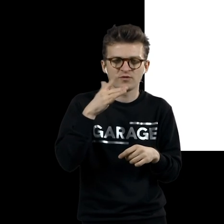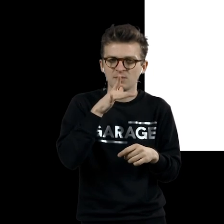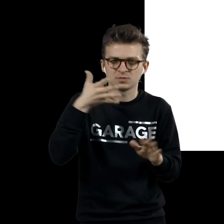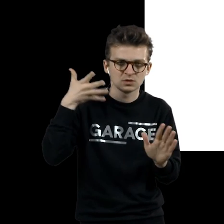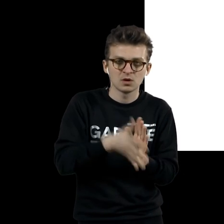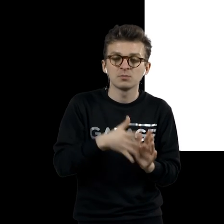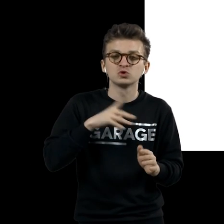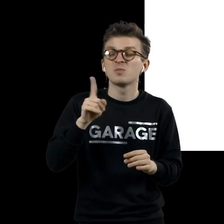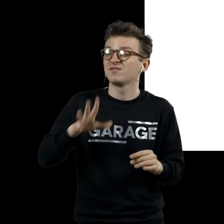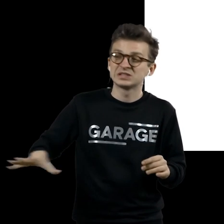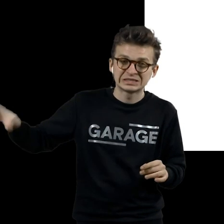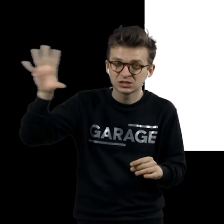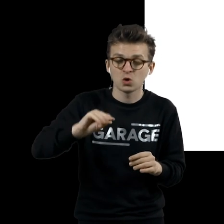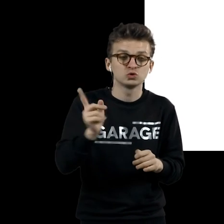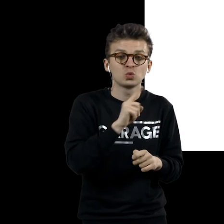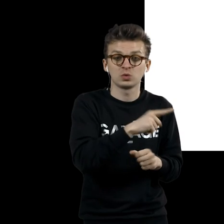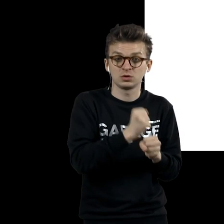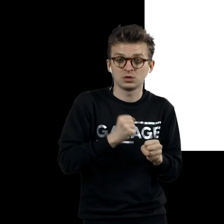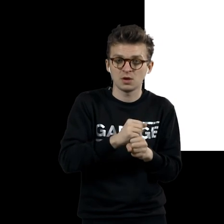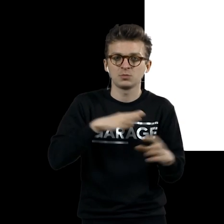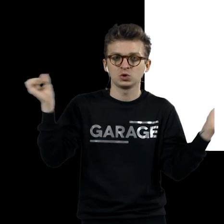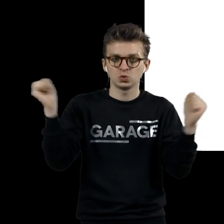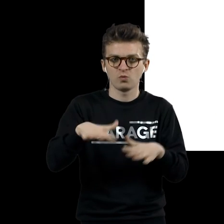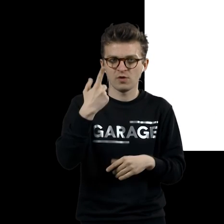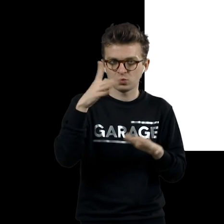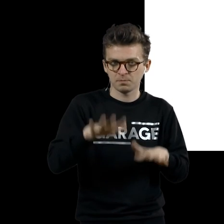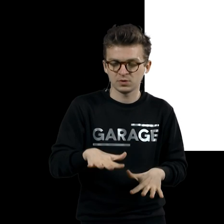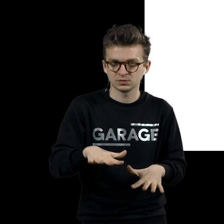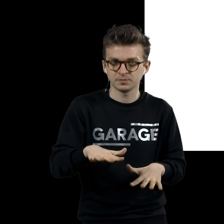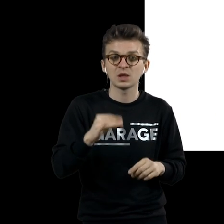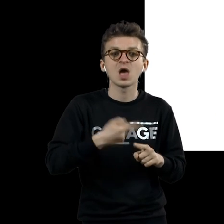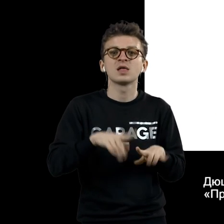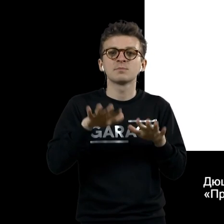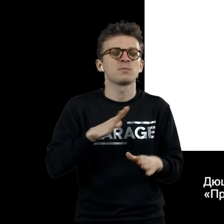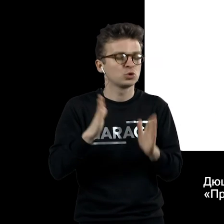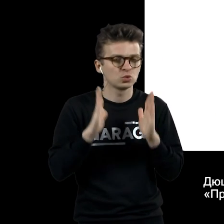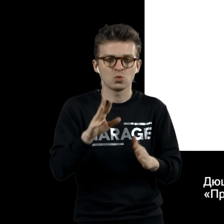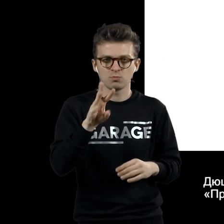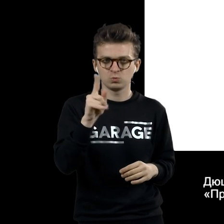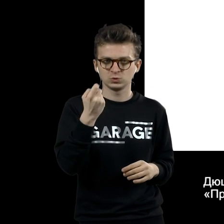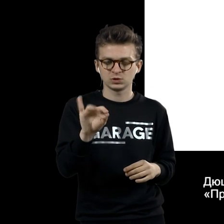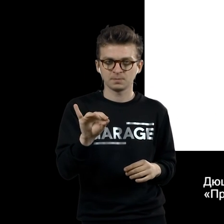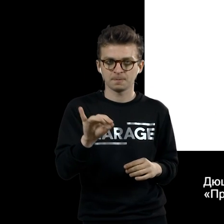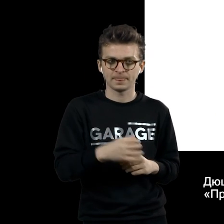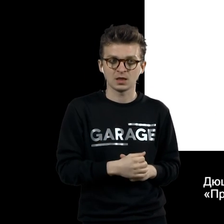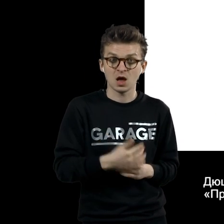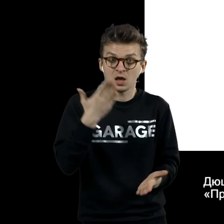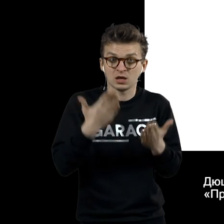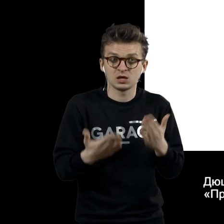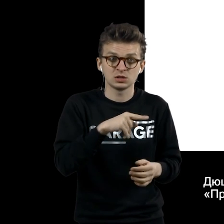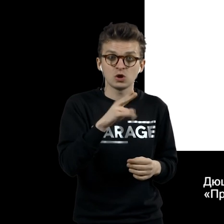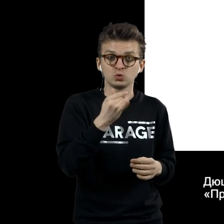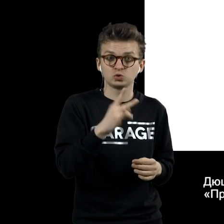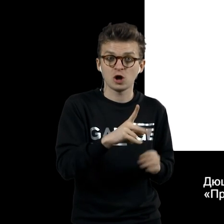то, чтобы все его работы были собраны в одном месте, и чтобы этим местом был музей. Если Дюшан начинает с